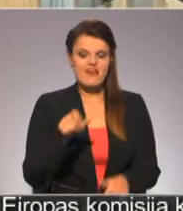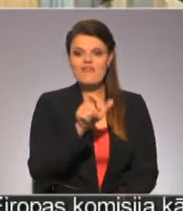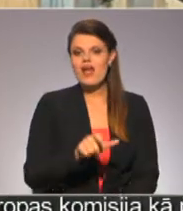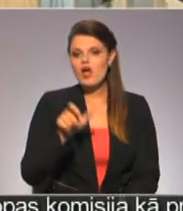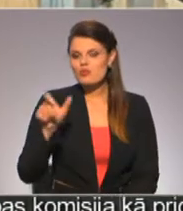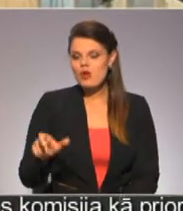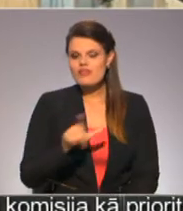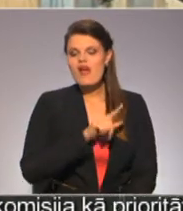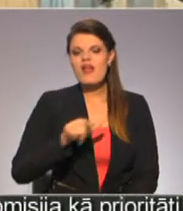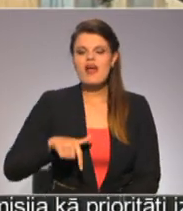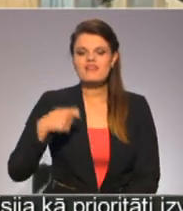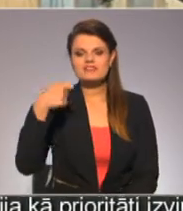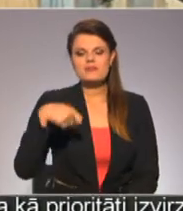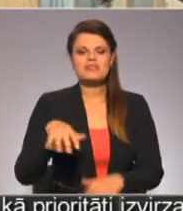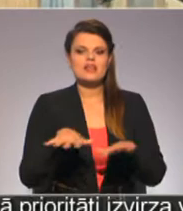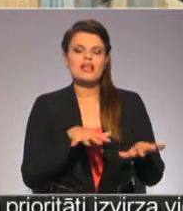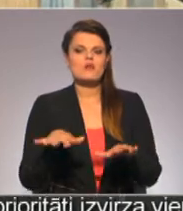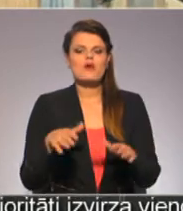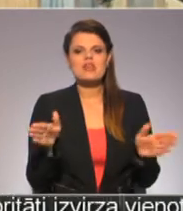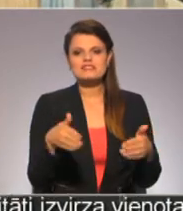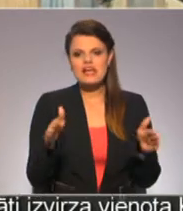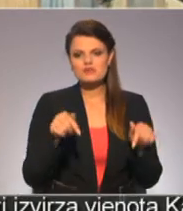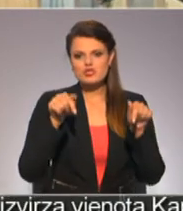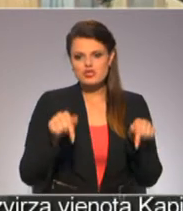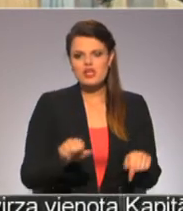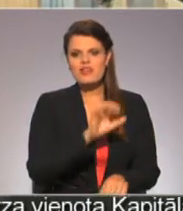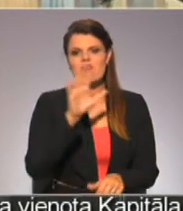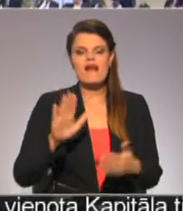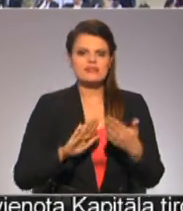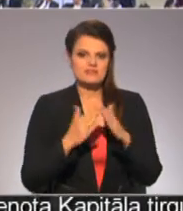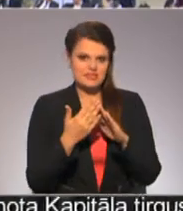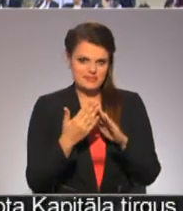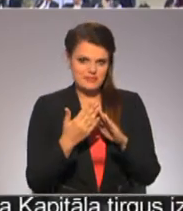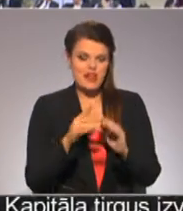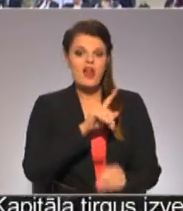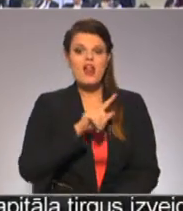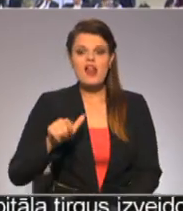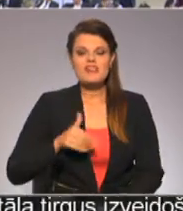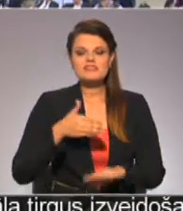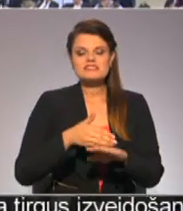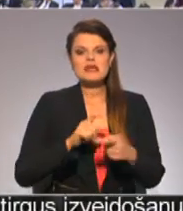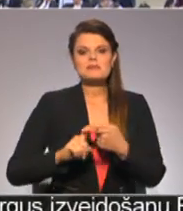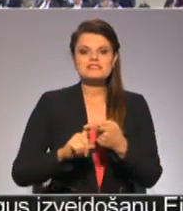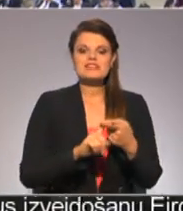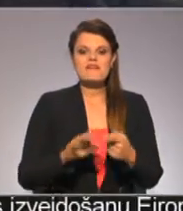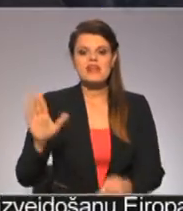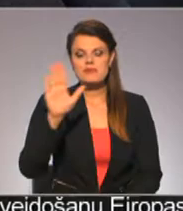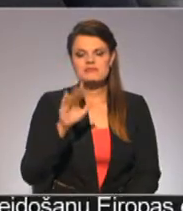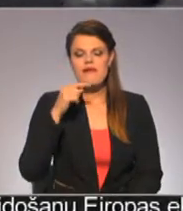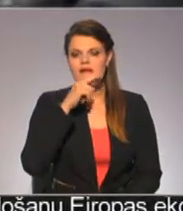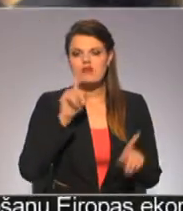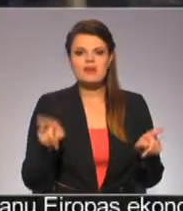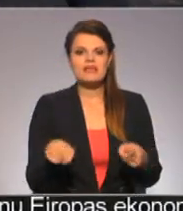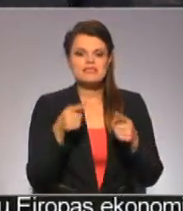Latvijas prezidentūras rīkotajā sanāksmē šeit gaismspilī. Latvijas starp Savienības valstīm ekonomikas